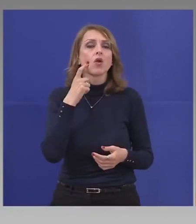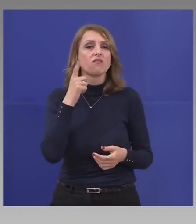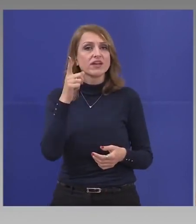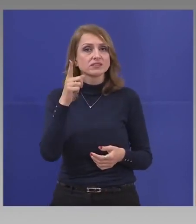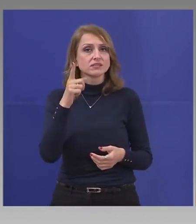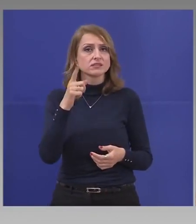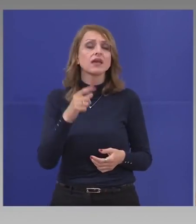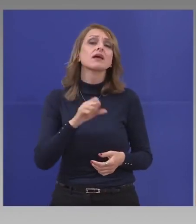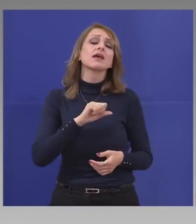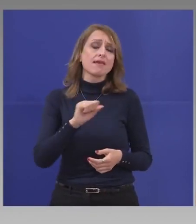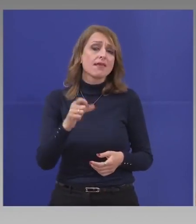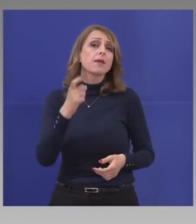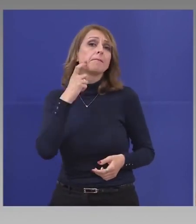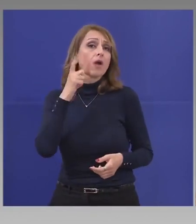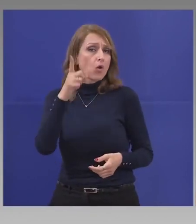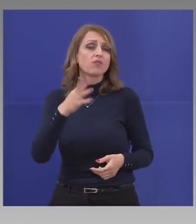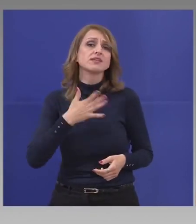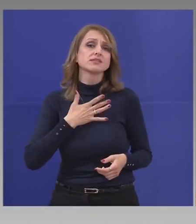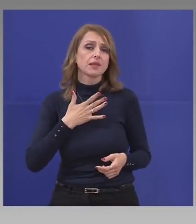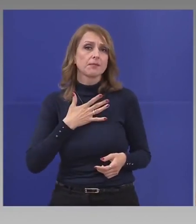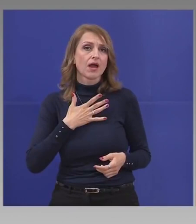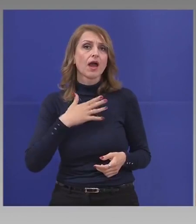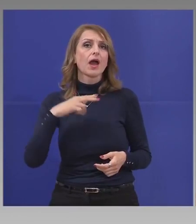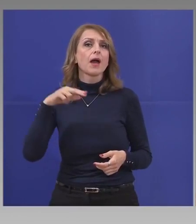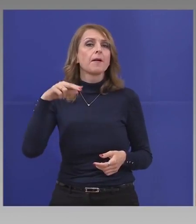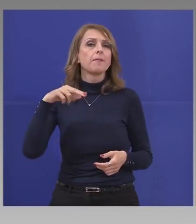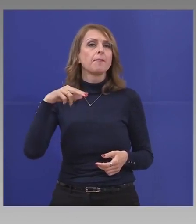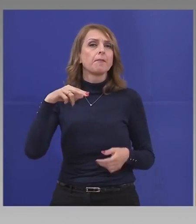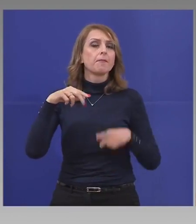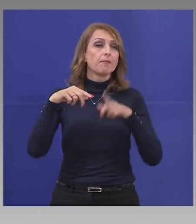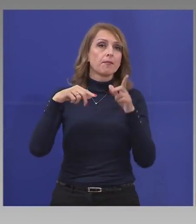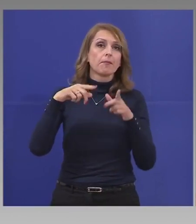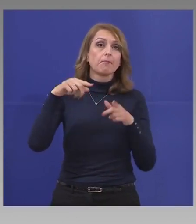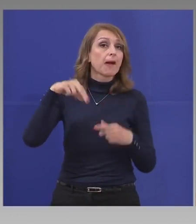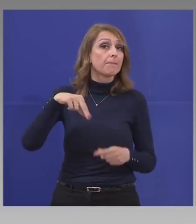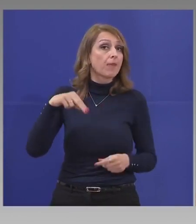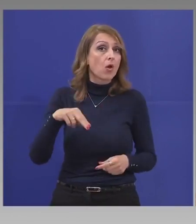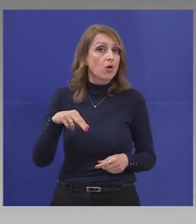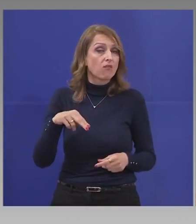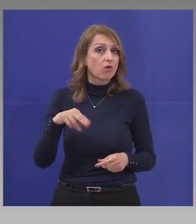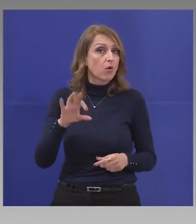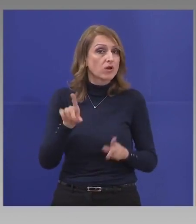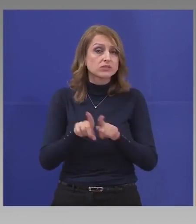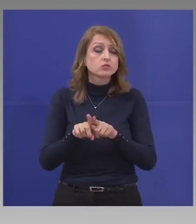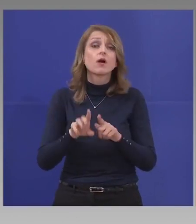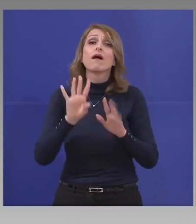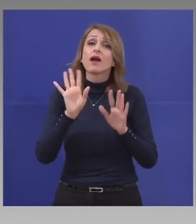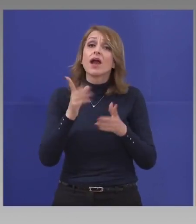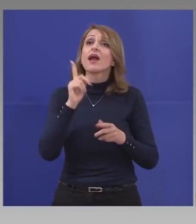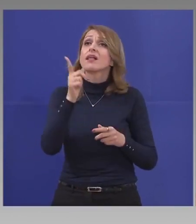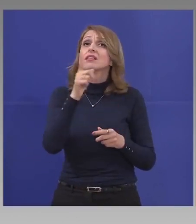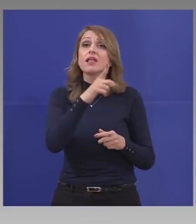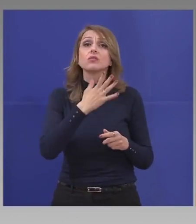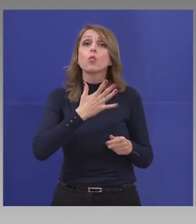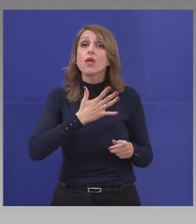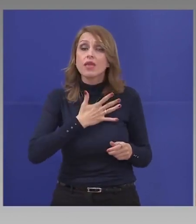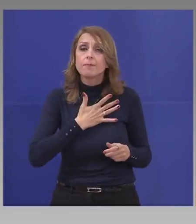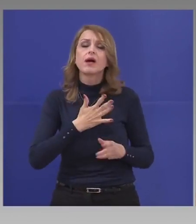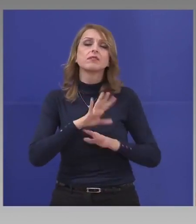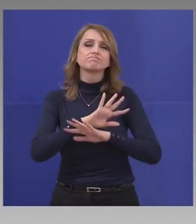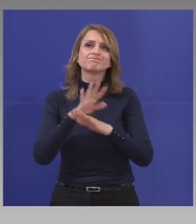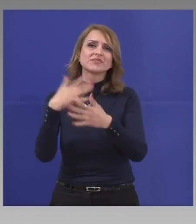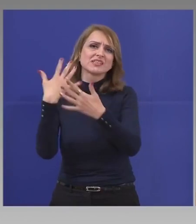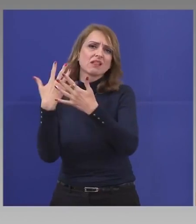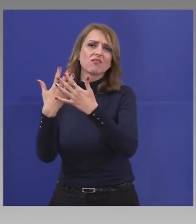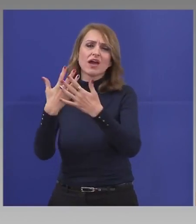Така че... Боровец. Моля? Където има, затваряме, прибираме